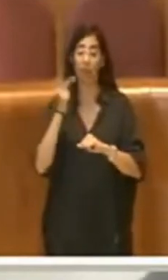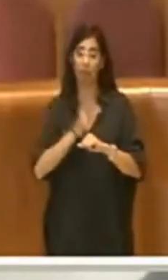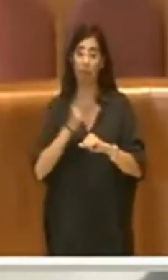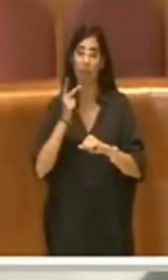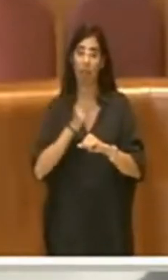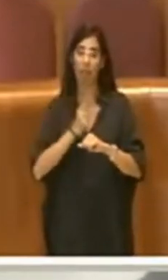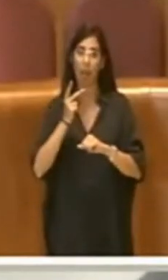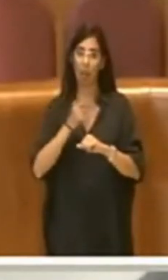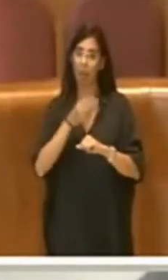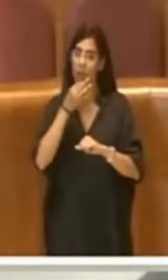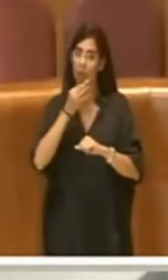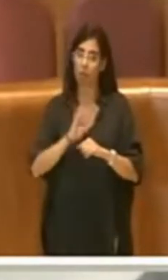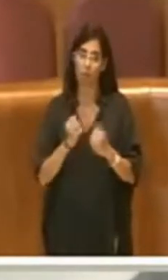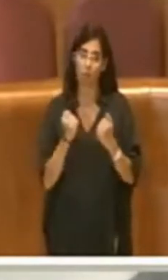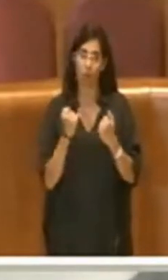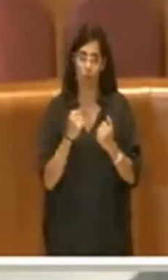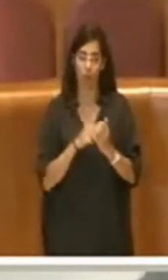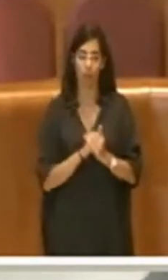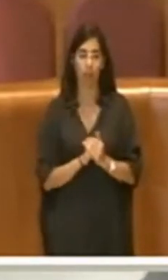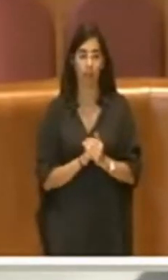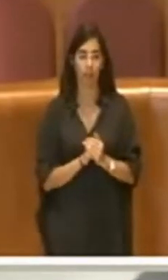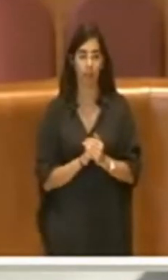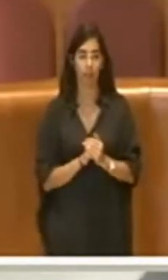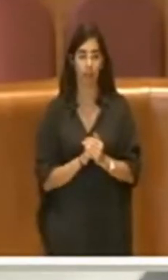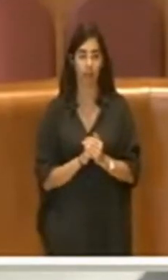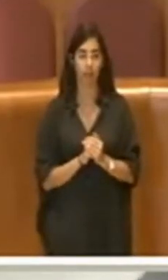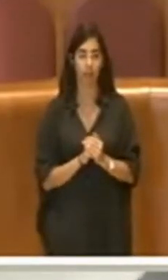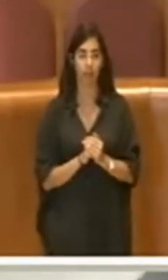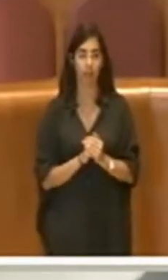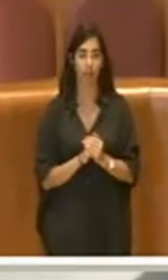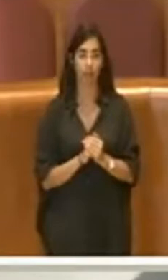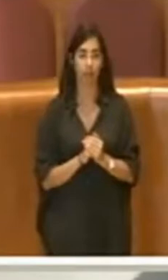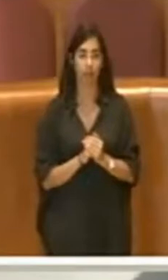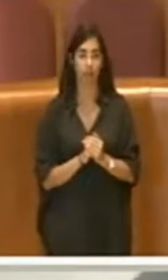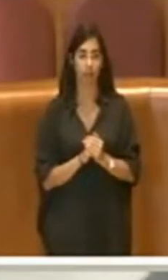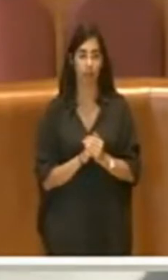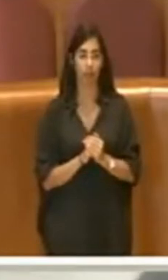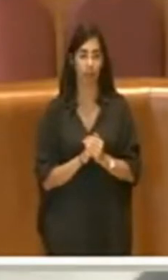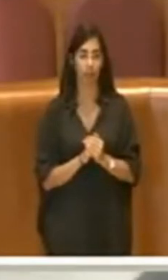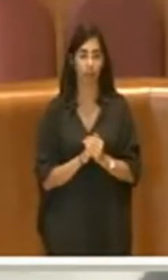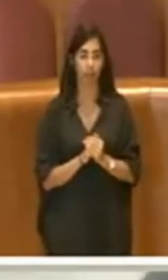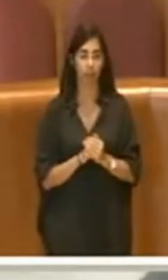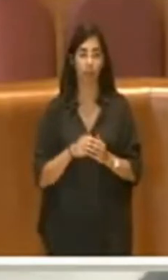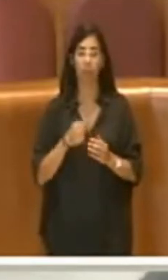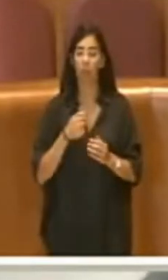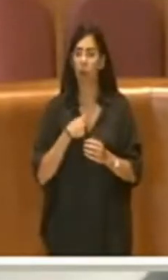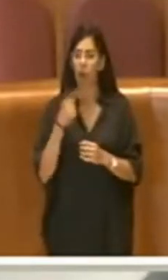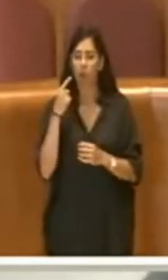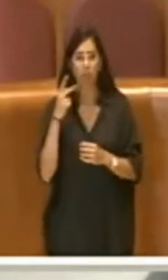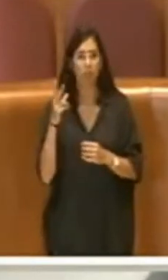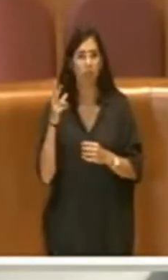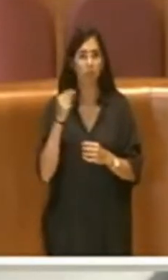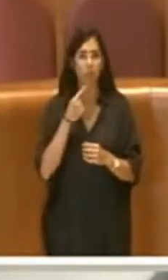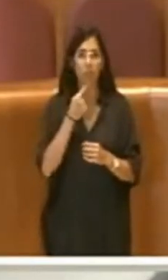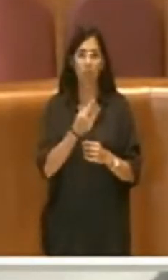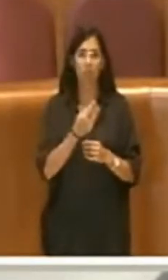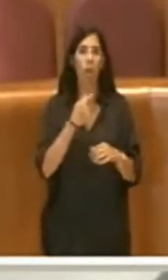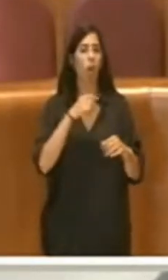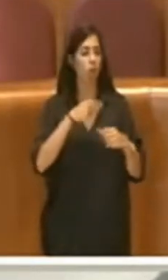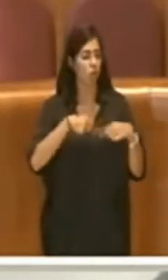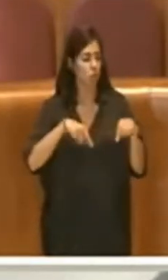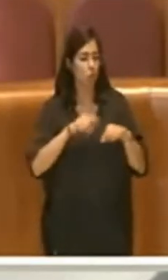di più. Io ho sentito incapacità di questa giunta, incapacità amministrativa.